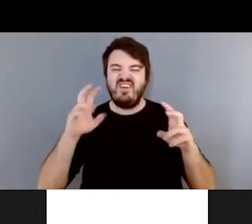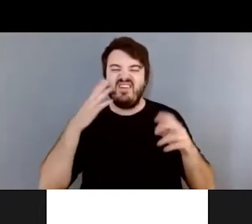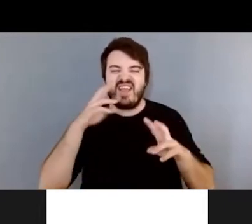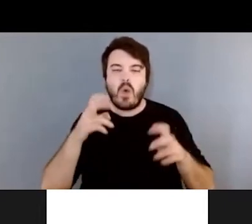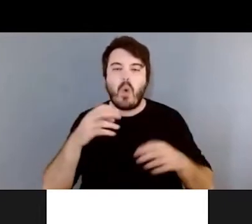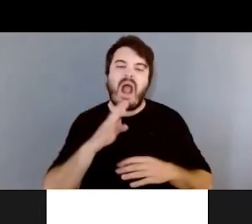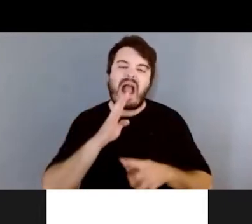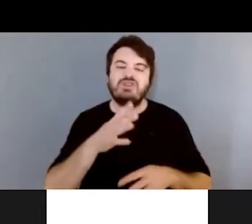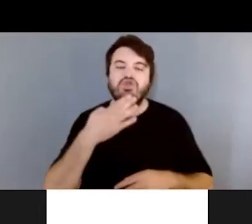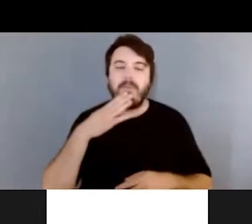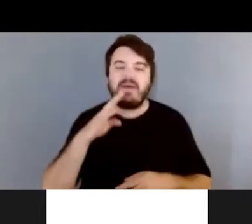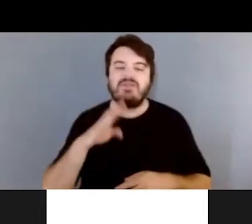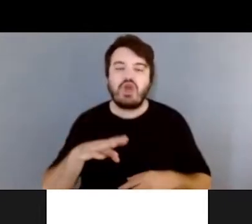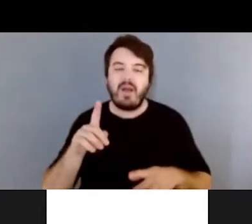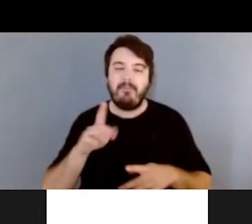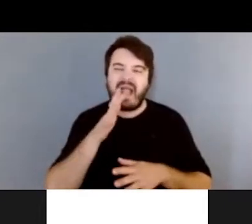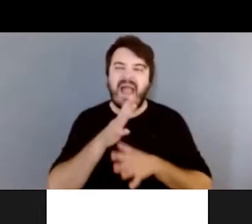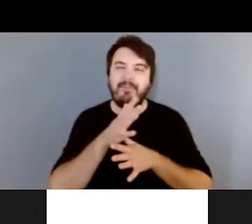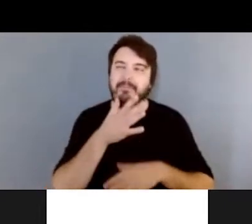comme disait ma grand-mère.